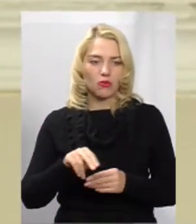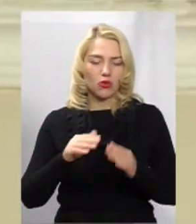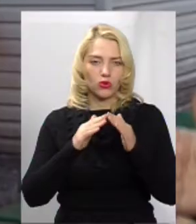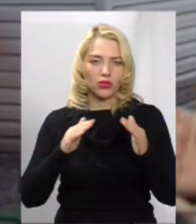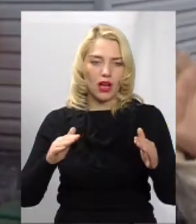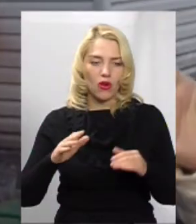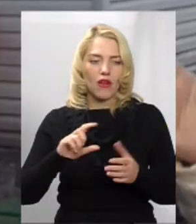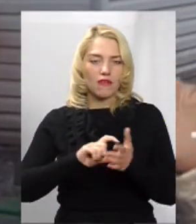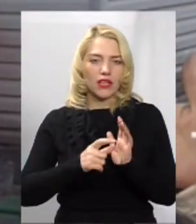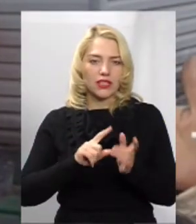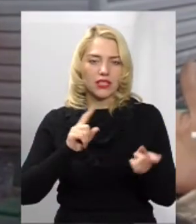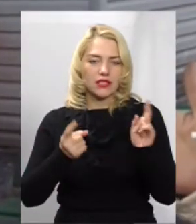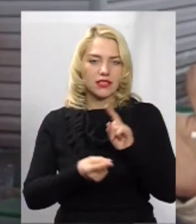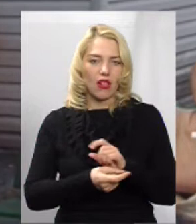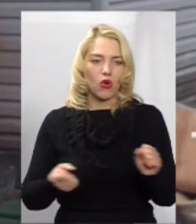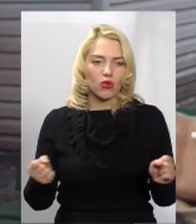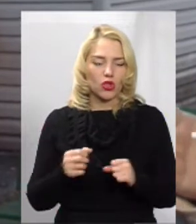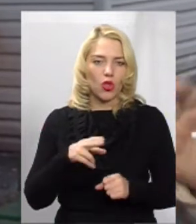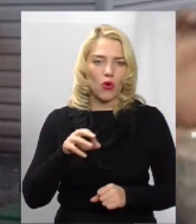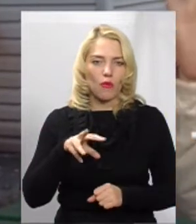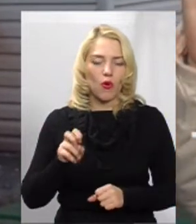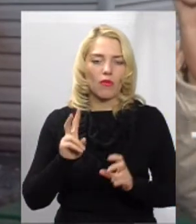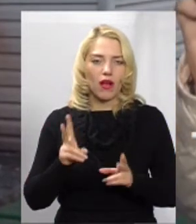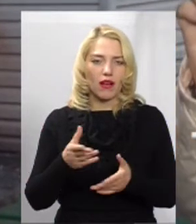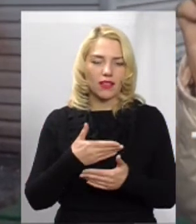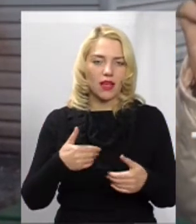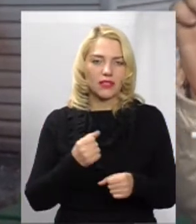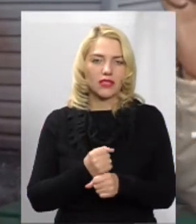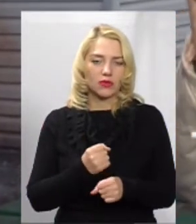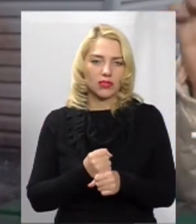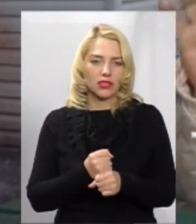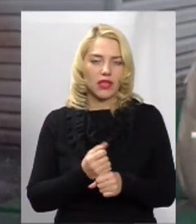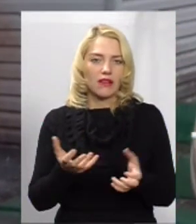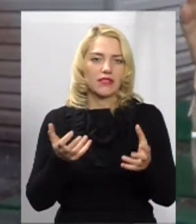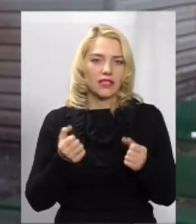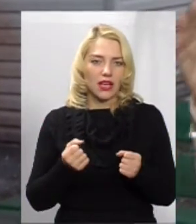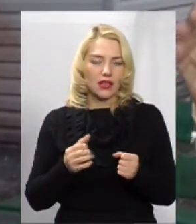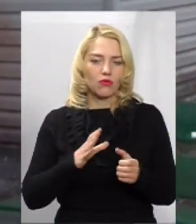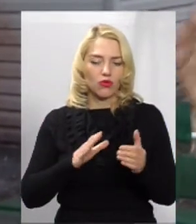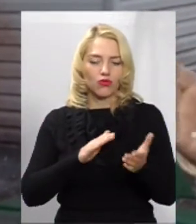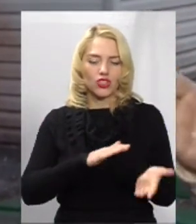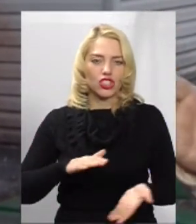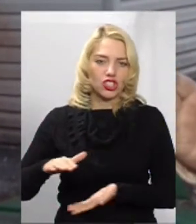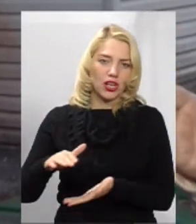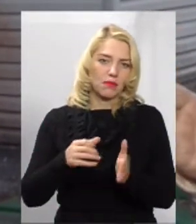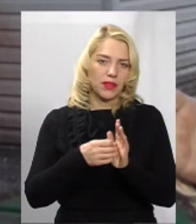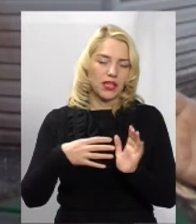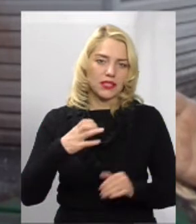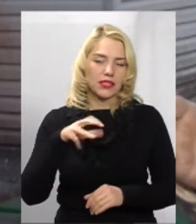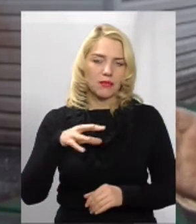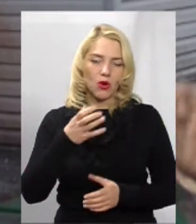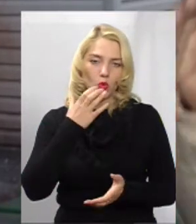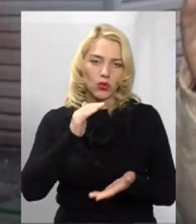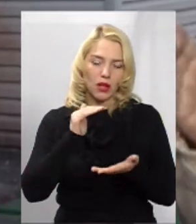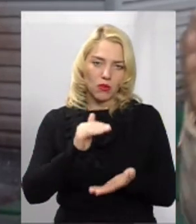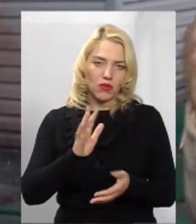холодніше. Домком, як нам ремонт зробили, взяли. Домком, як нам ремонт зробив. Був шар 15 сантиметрів утеплювача,